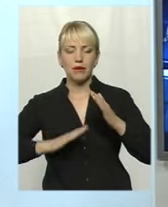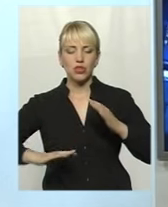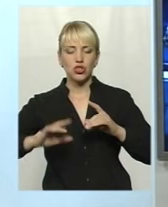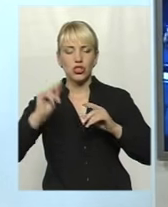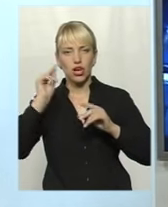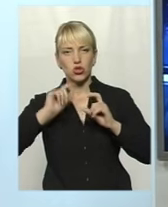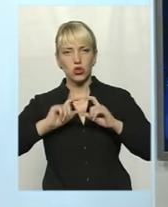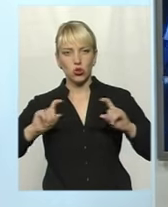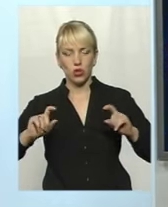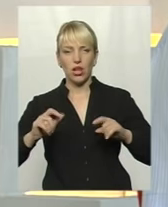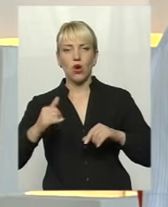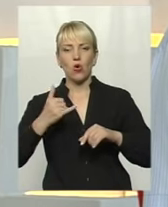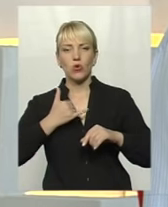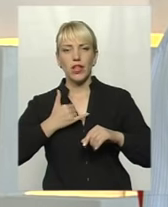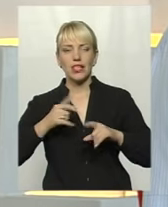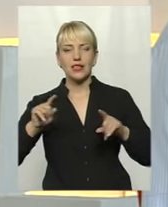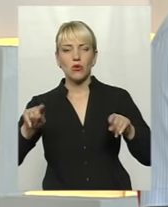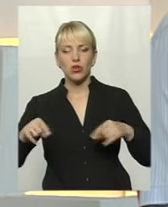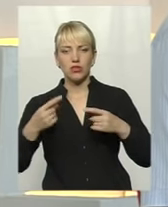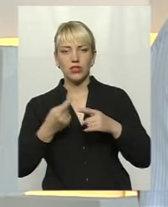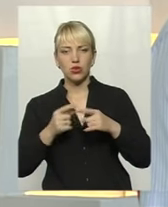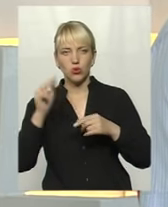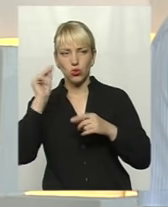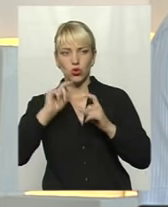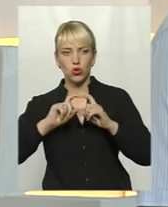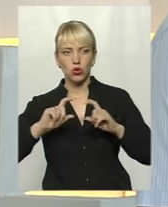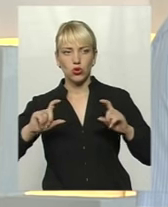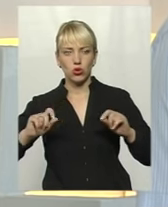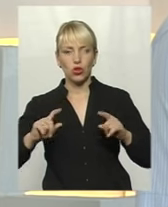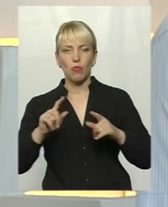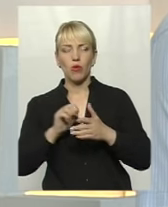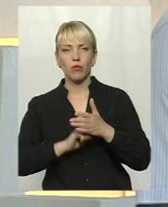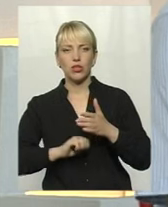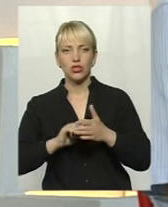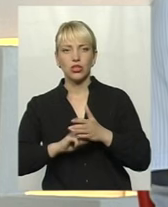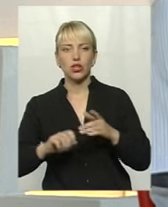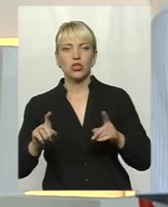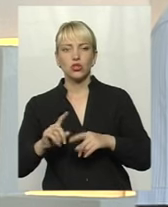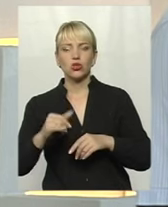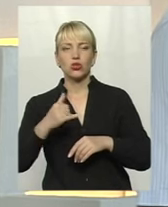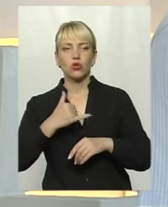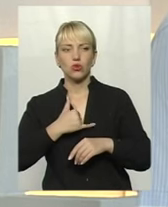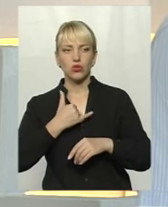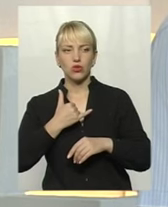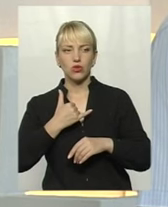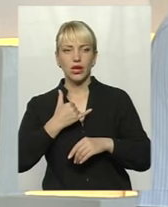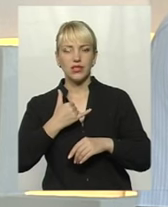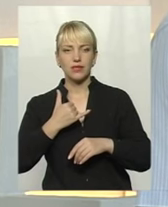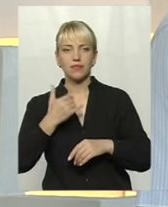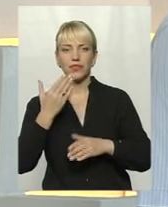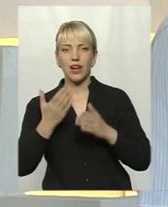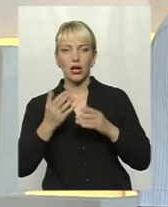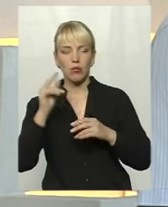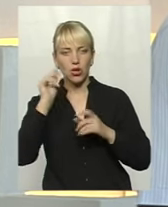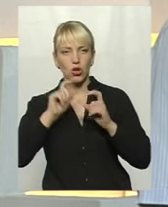по тій причині, що в нас також, можливо, там виникне питання, то я вже відразу дам відповідь. По тій причині, що нас, якби школу не реорганізували, так би і